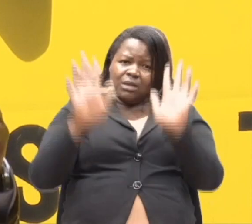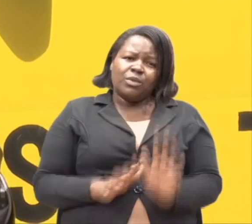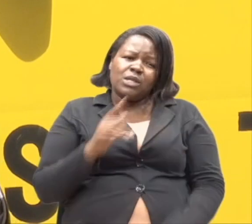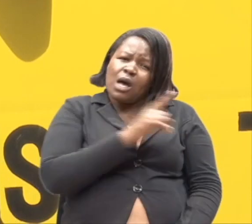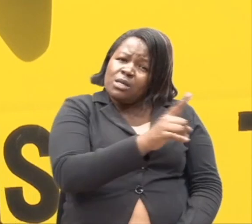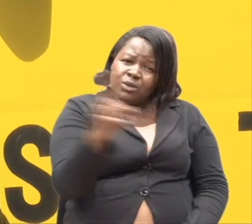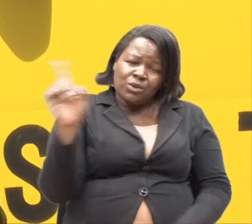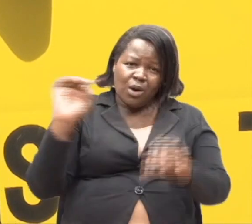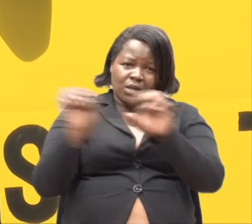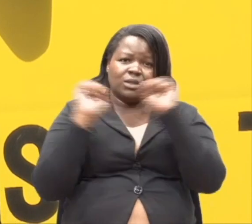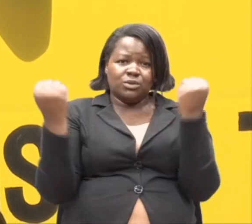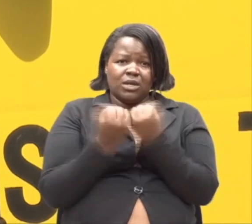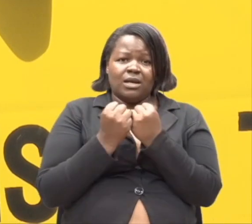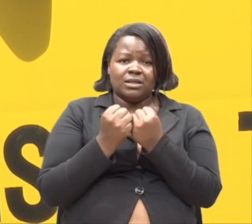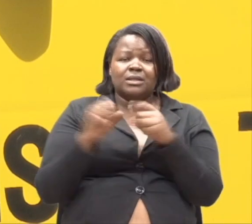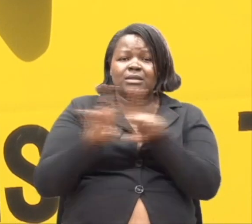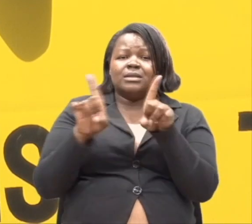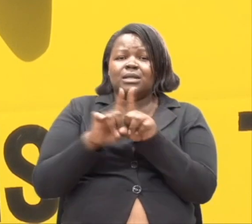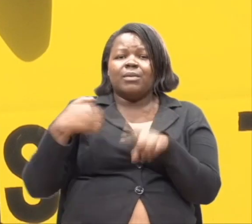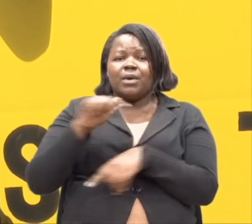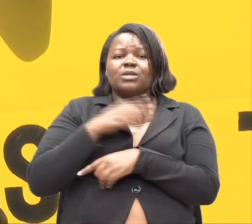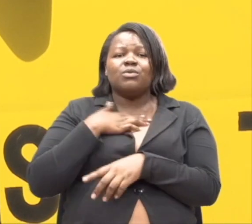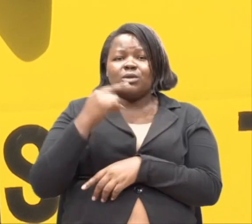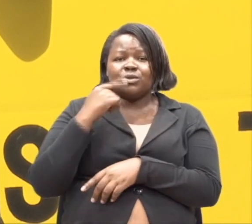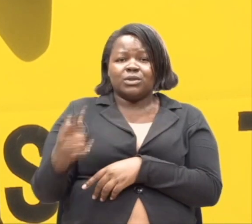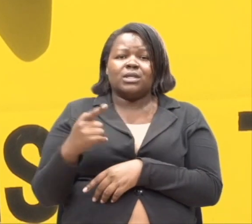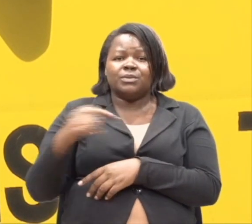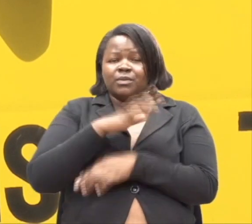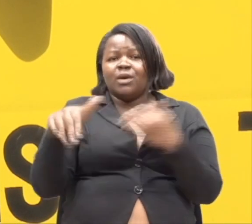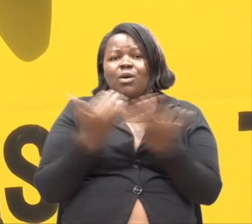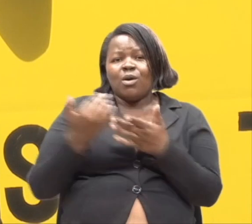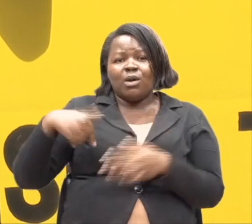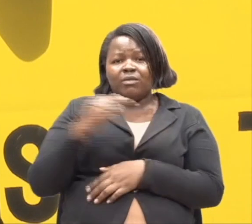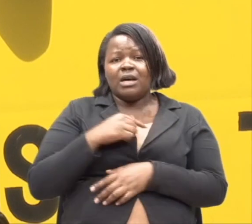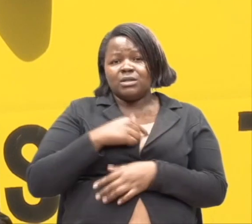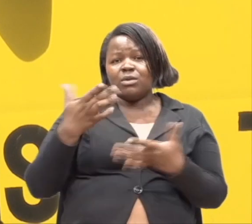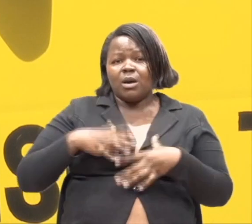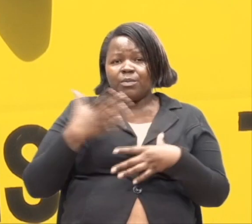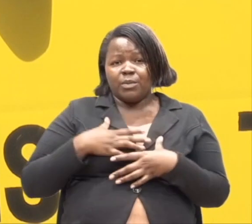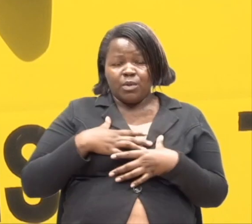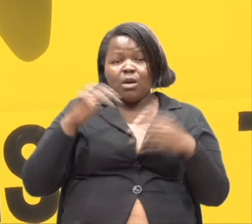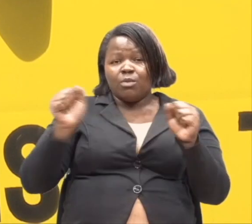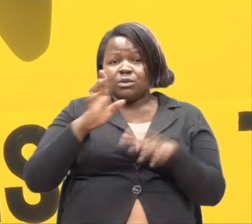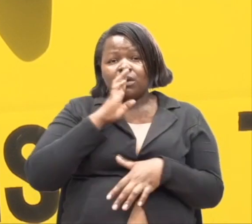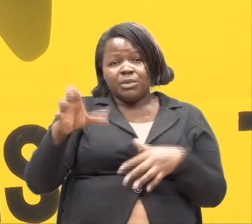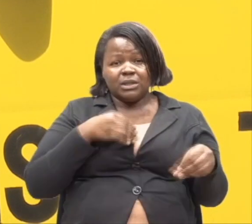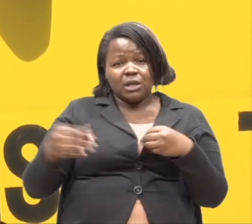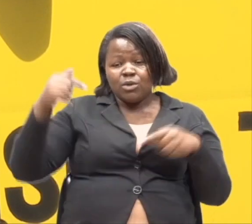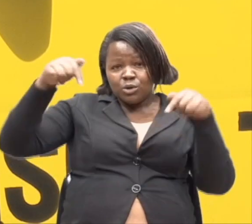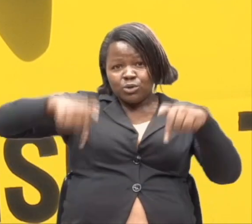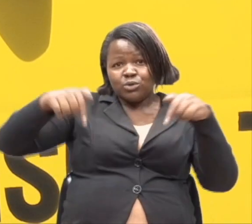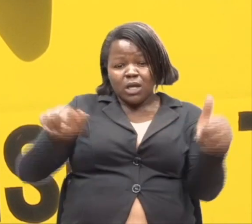kwenye jamii. Na niseme jambolingine. We are all candidates of disability. Leo wewe